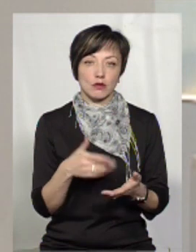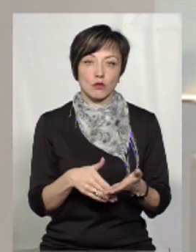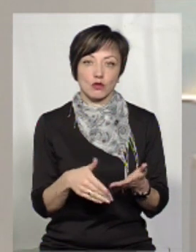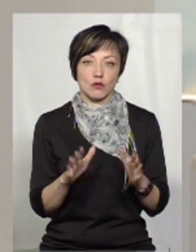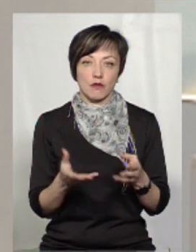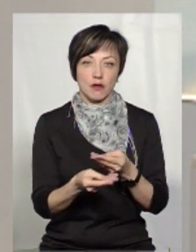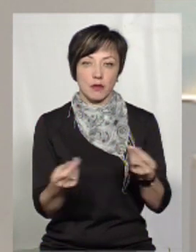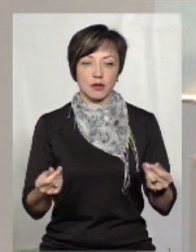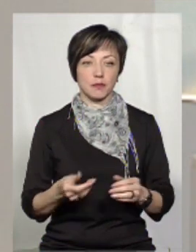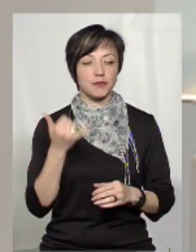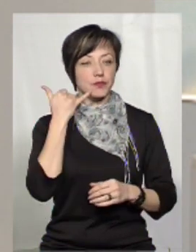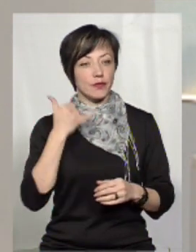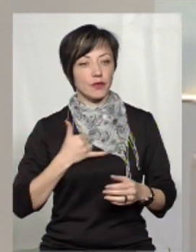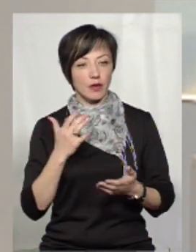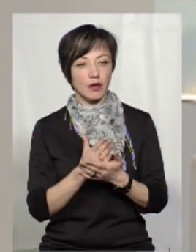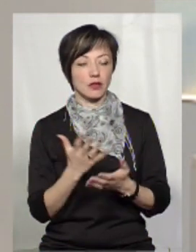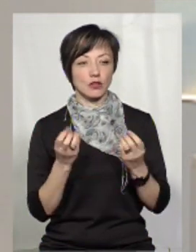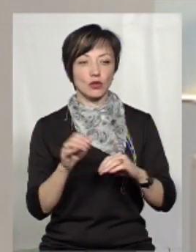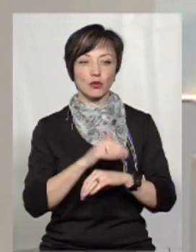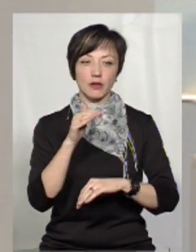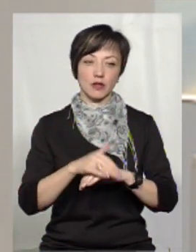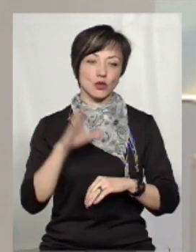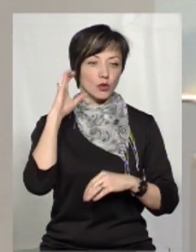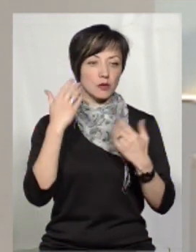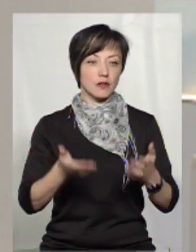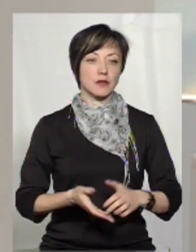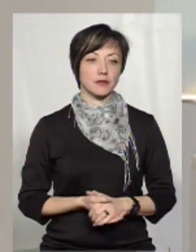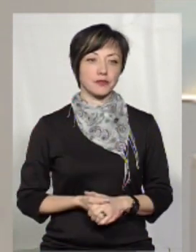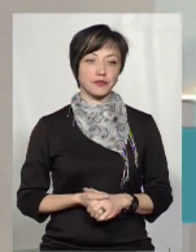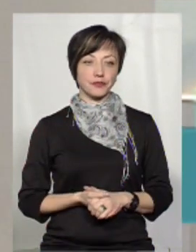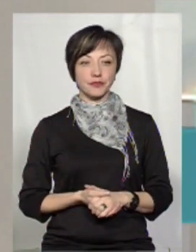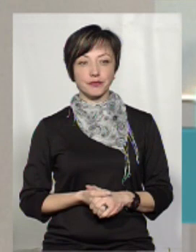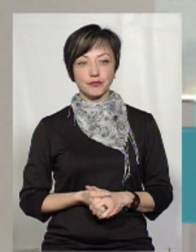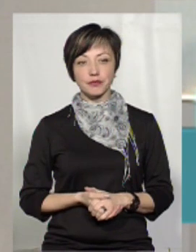способів. Зрозуміло, маємо ще телефонний дзвінок. Добрий вечір, ми слухаємо вас.